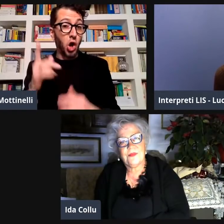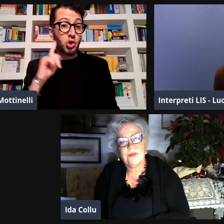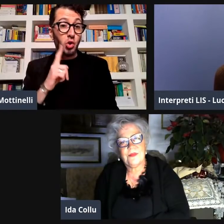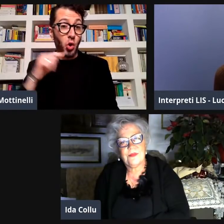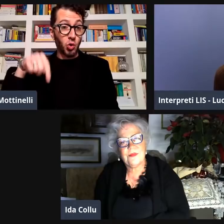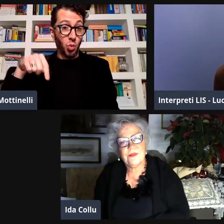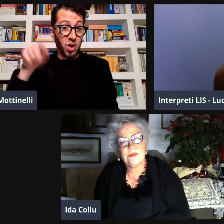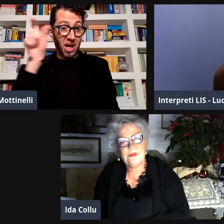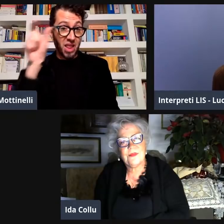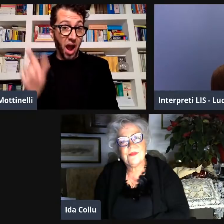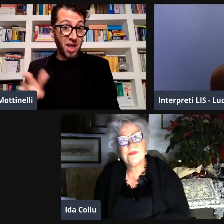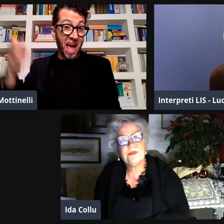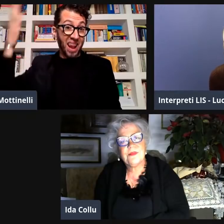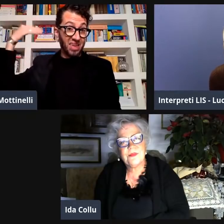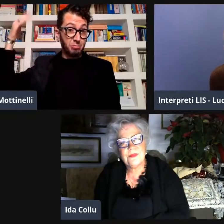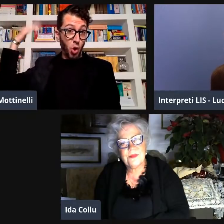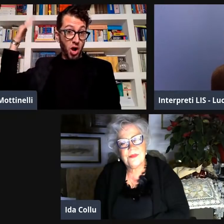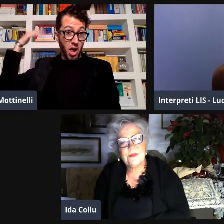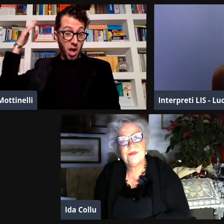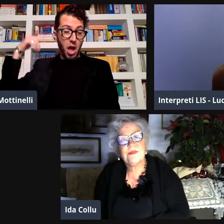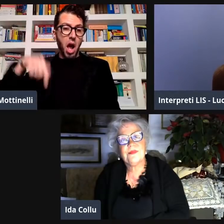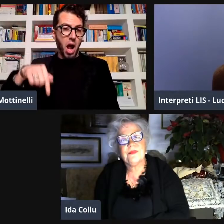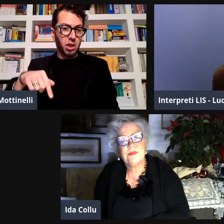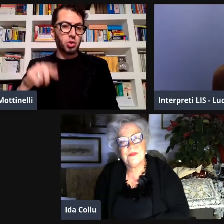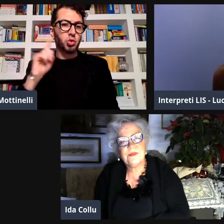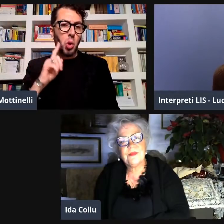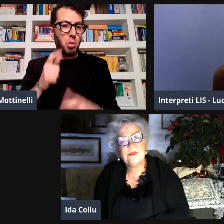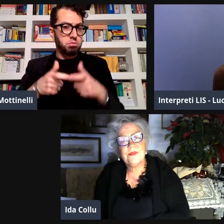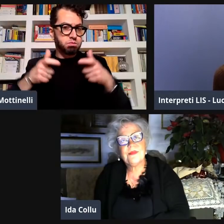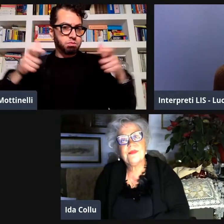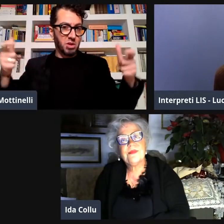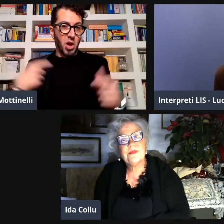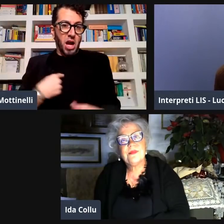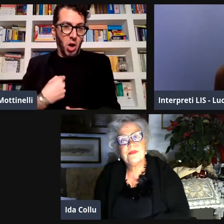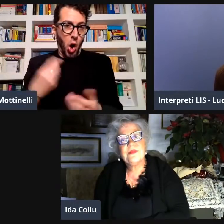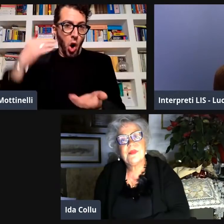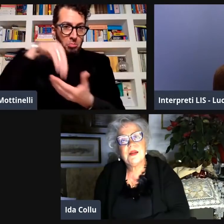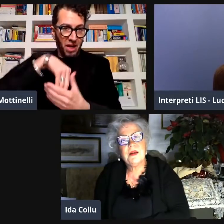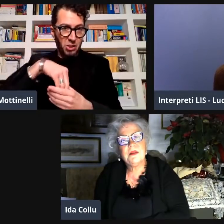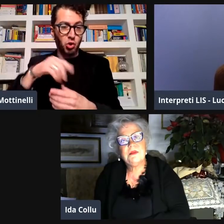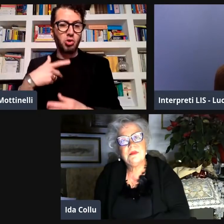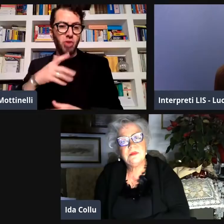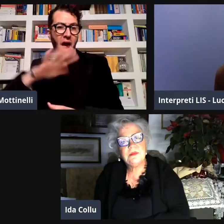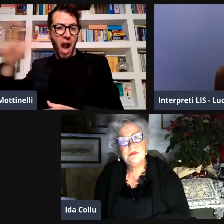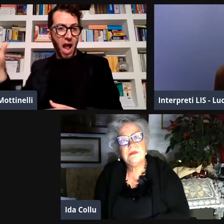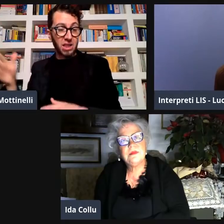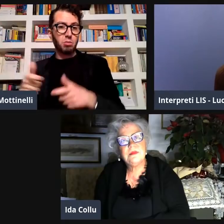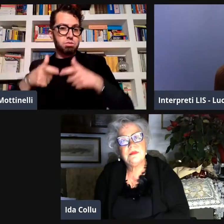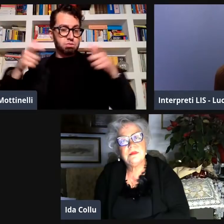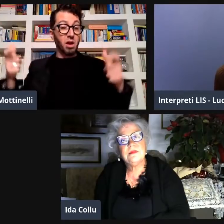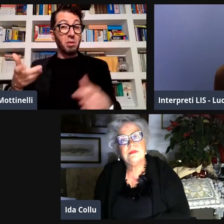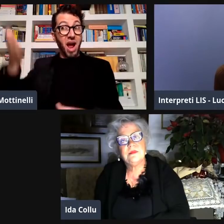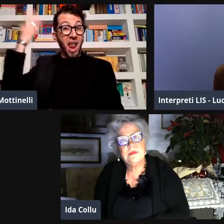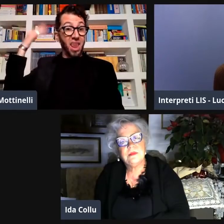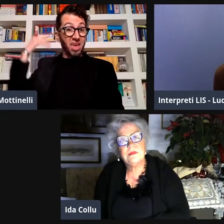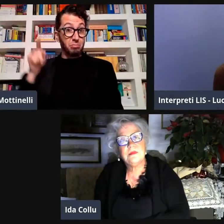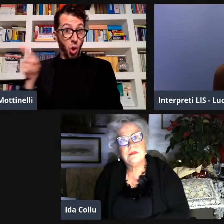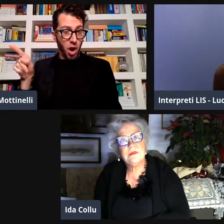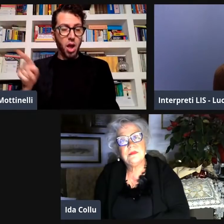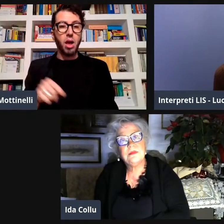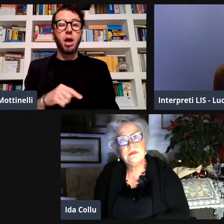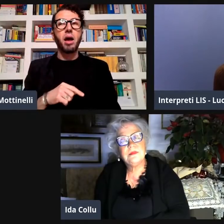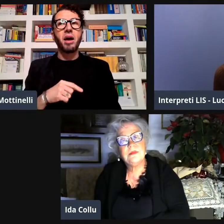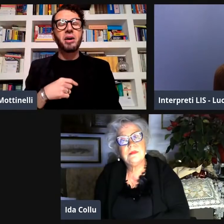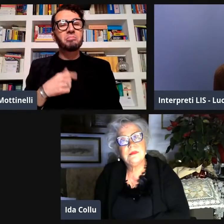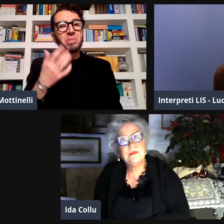Possiamo dire che sia stato il primo sordo psicologo in Italia, quantomeno all'epoca. Adesso in realtà ci sono anche io, ma anche